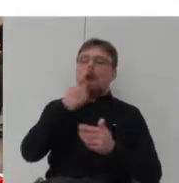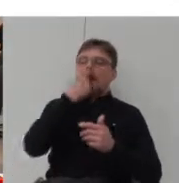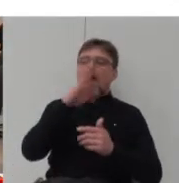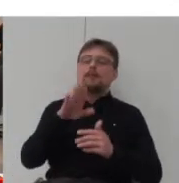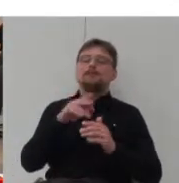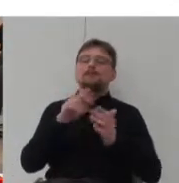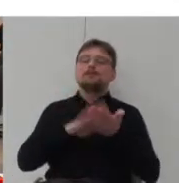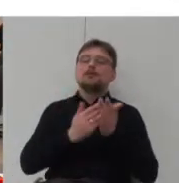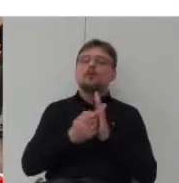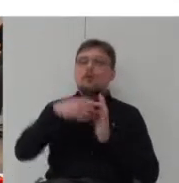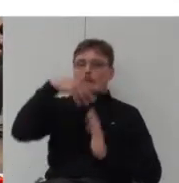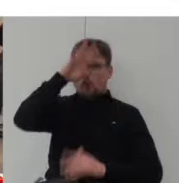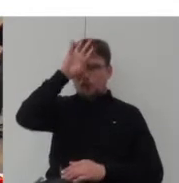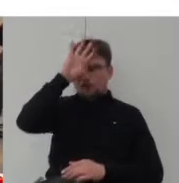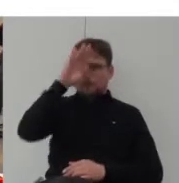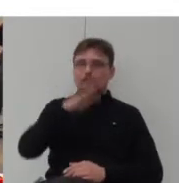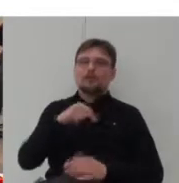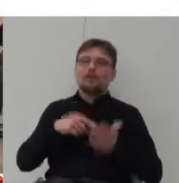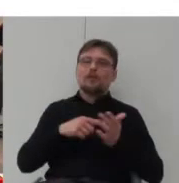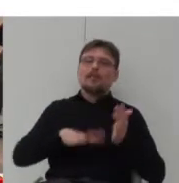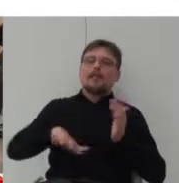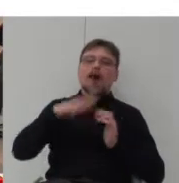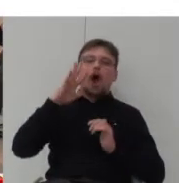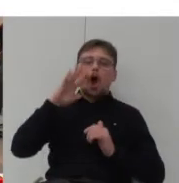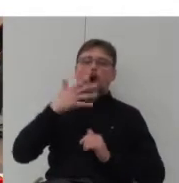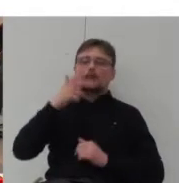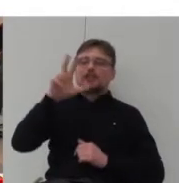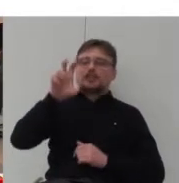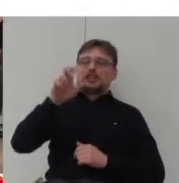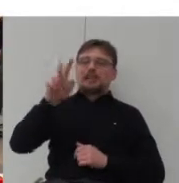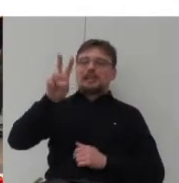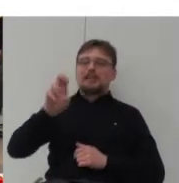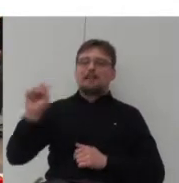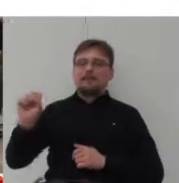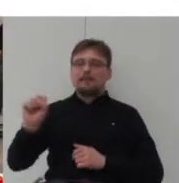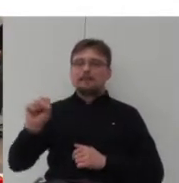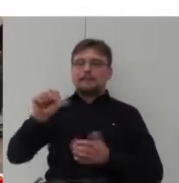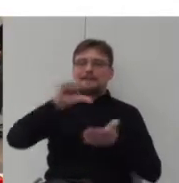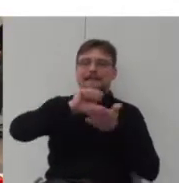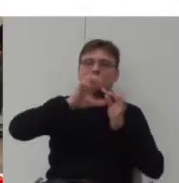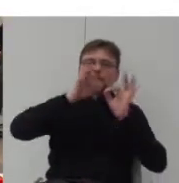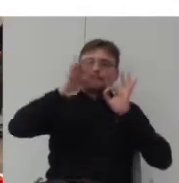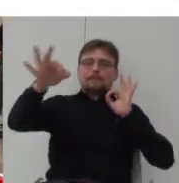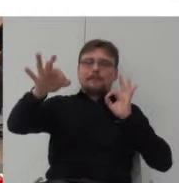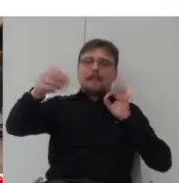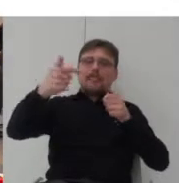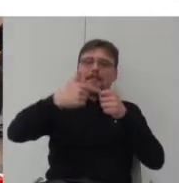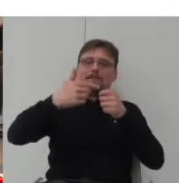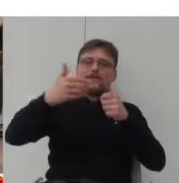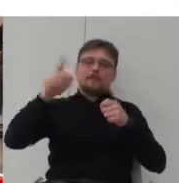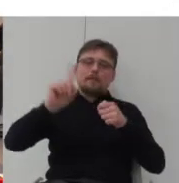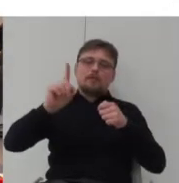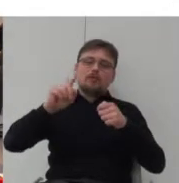około 300 hektarów, oddalony od centrum o 20 minut jazdy rowerem.